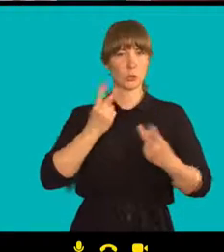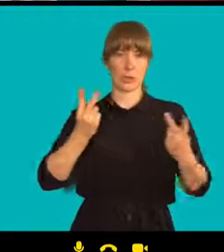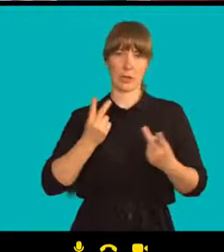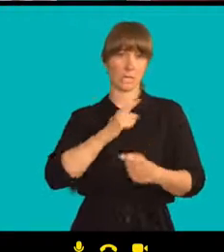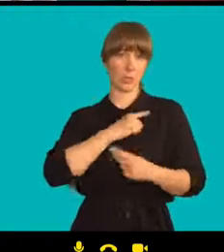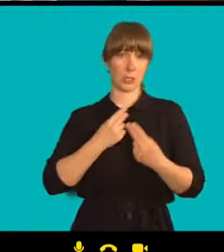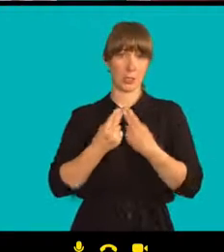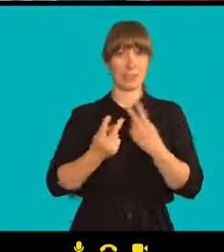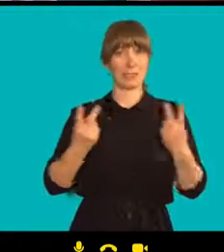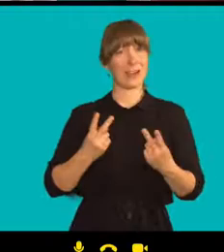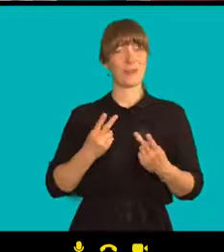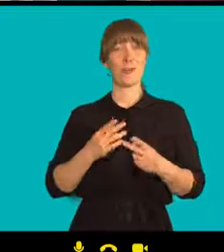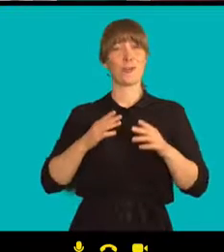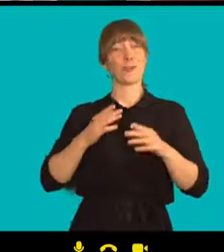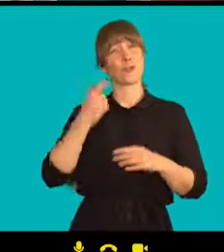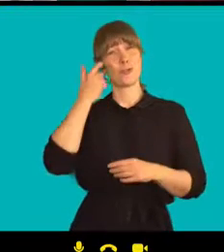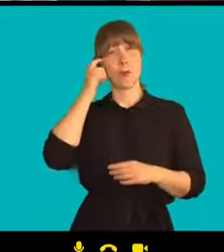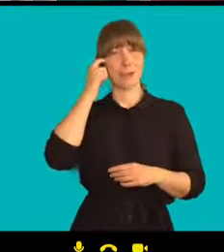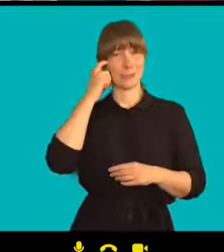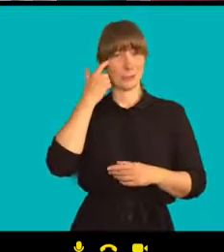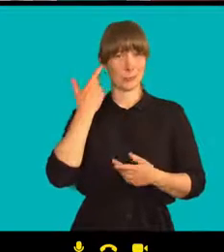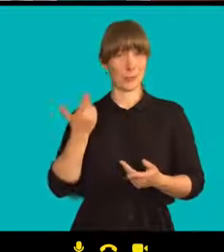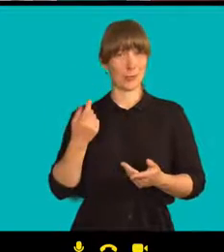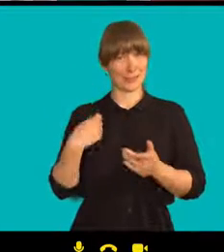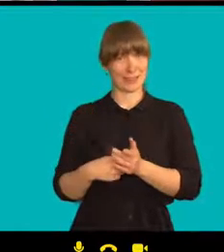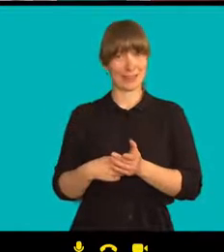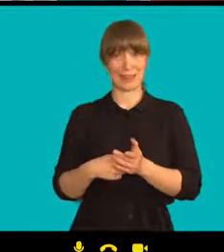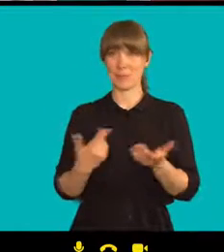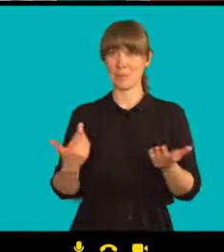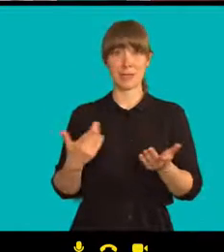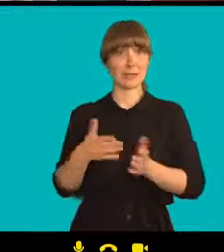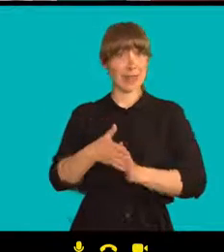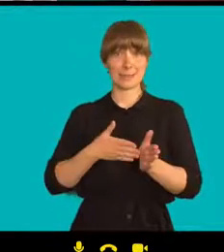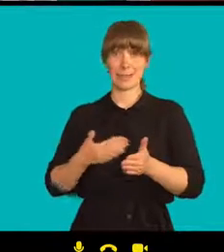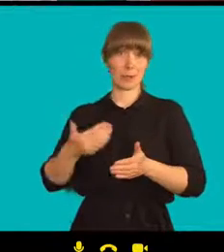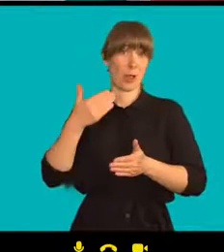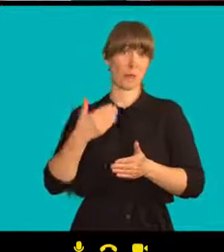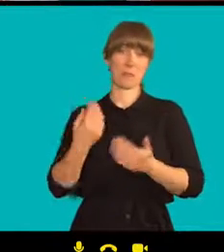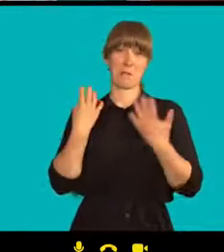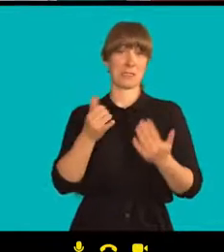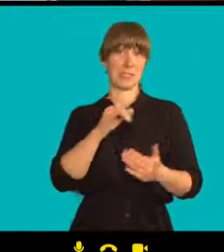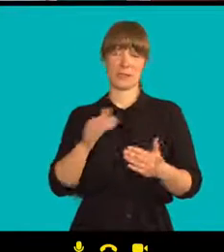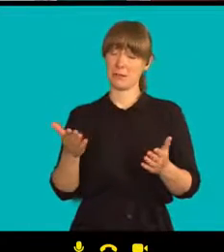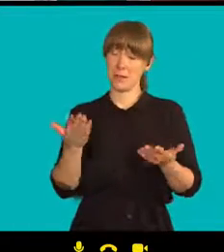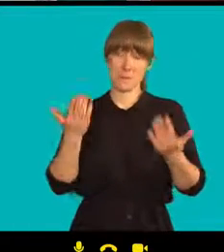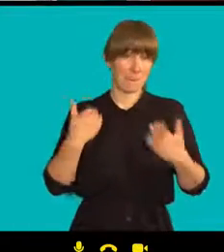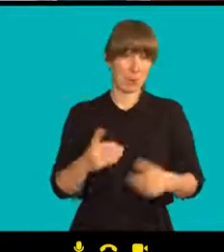úkol, který bychom měli udělat. Tento domácí úkol jsme neudělali na začátku 90. let.